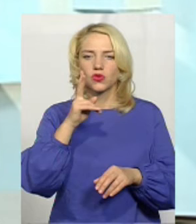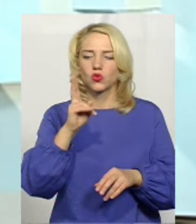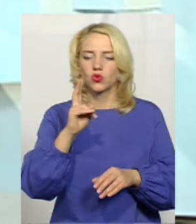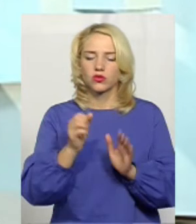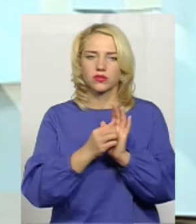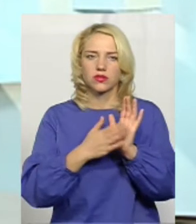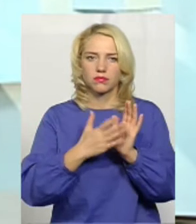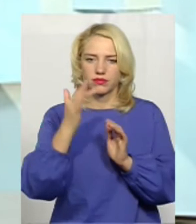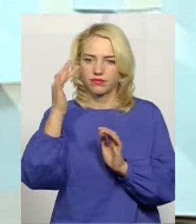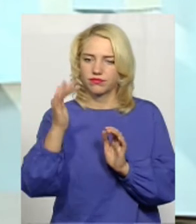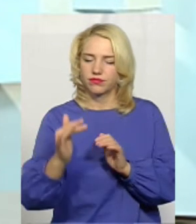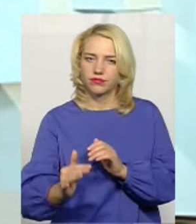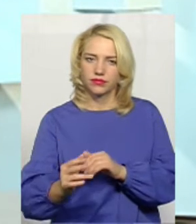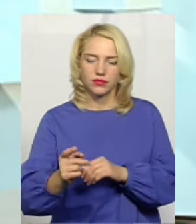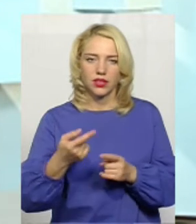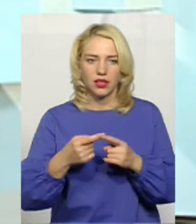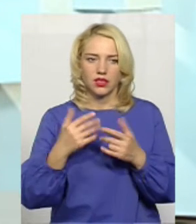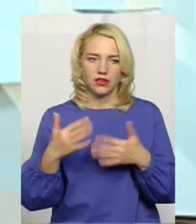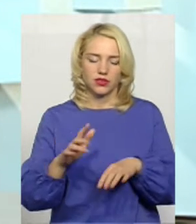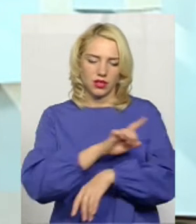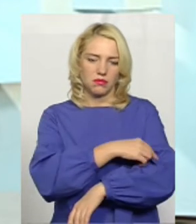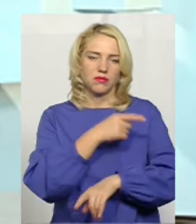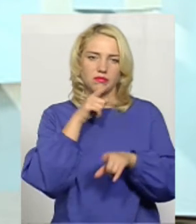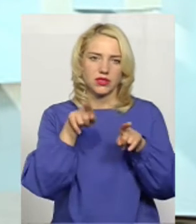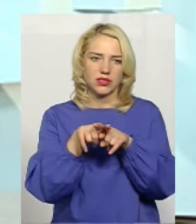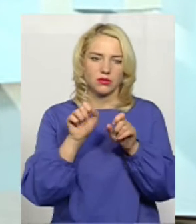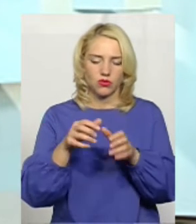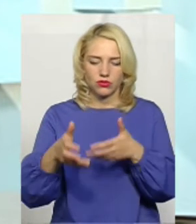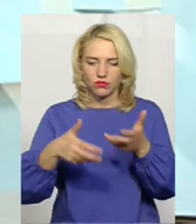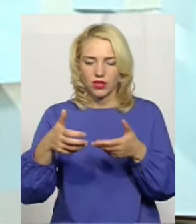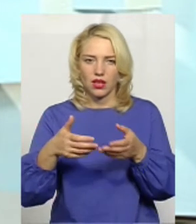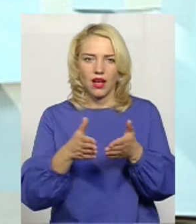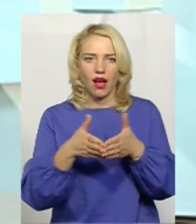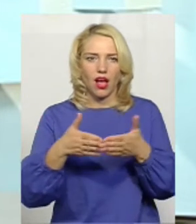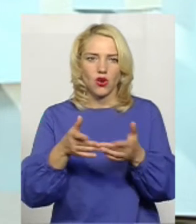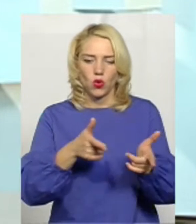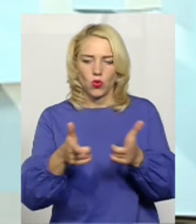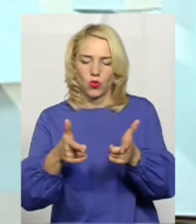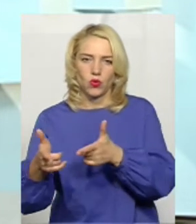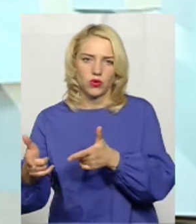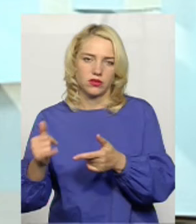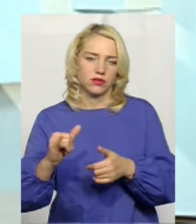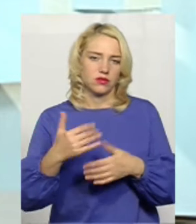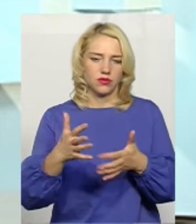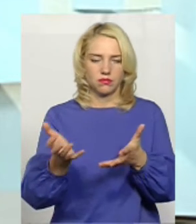хто до нього записався і вже може медична сестра підшукати амбулаторні карточки і приготуватися до прийому.